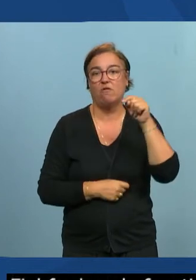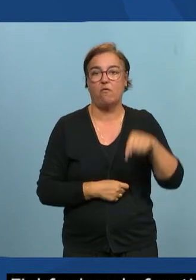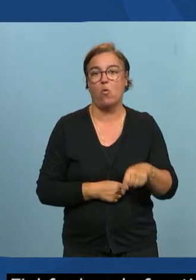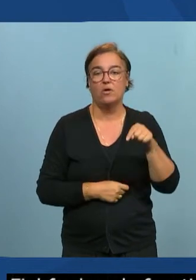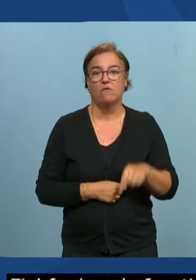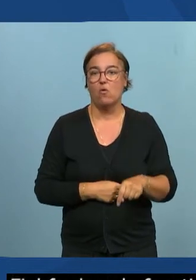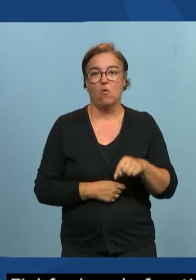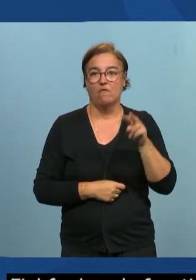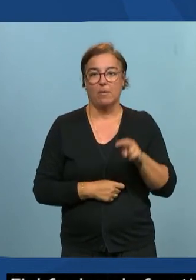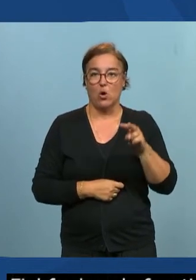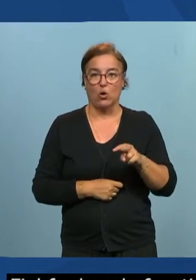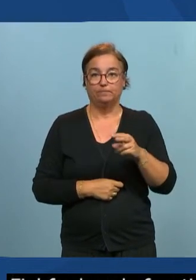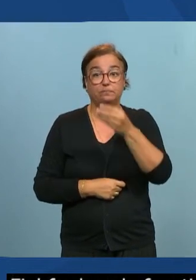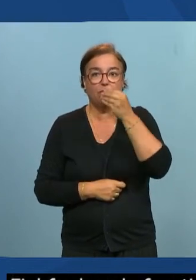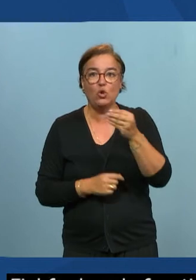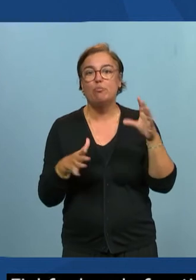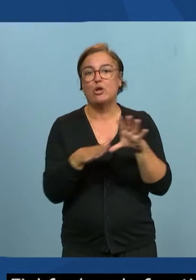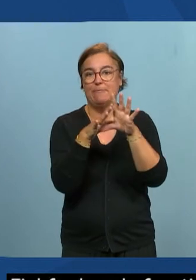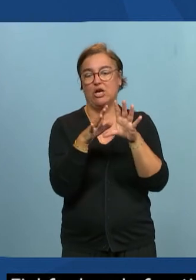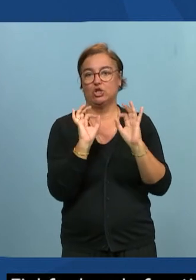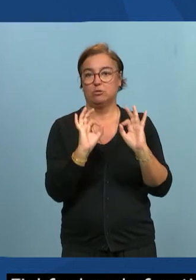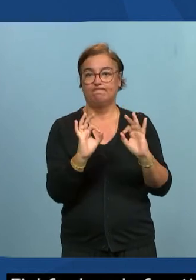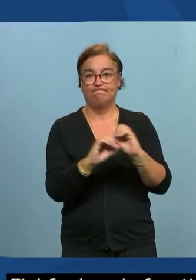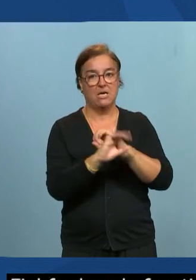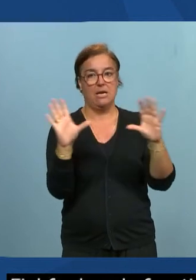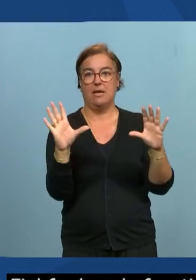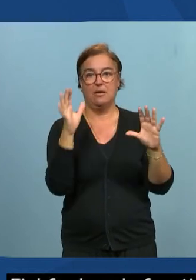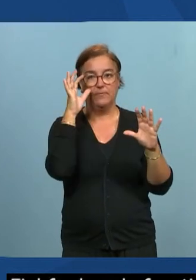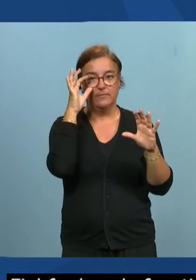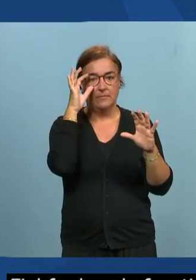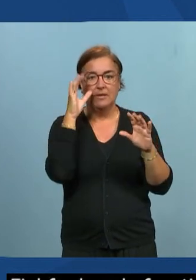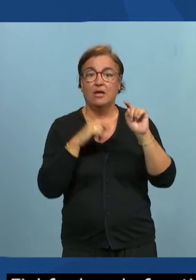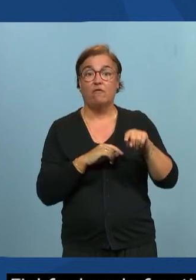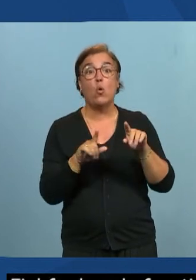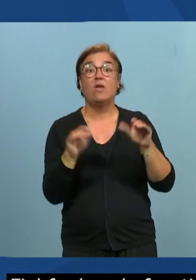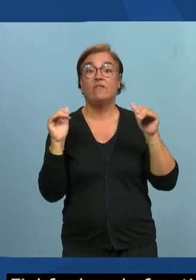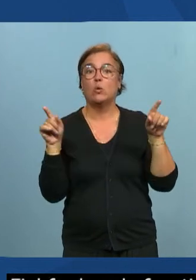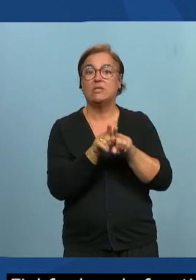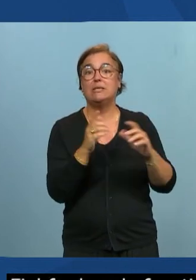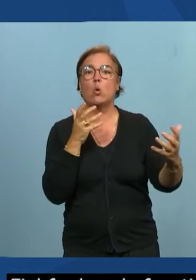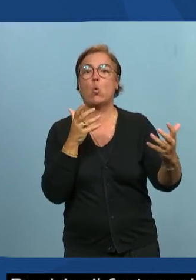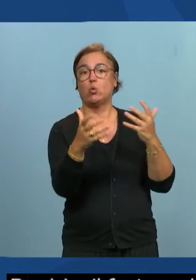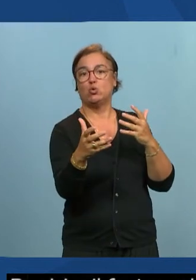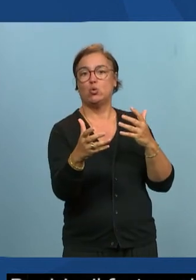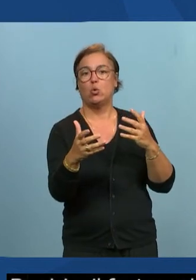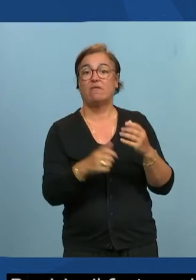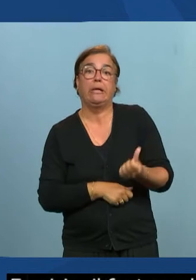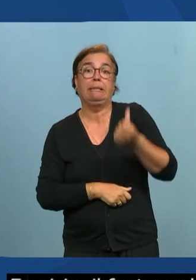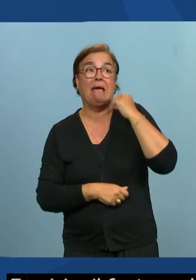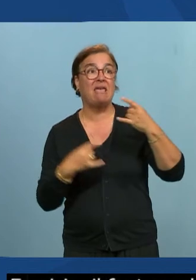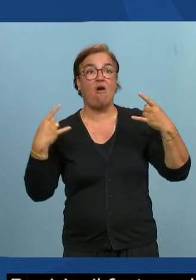d'avoir une bonne image et il ne surtout pas que vous soyez un entrejour parce que votre visage soit